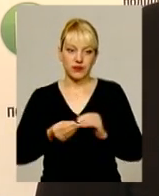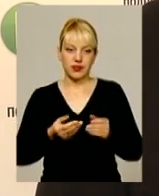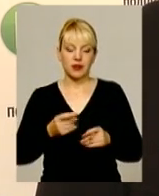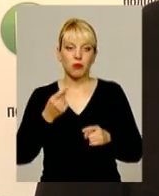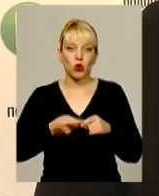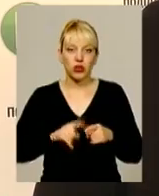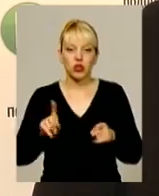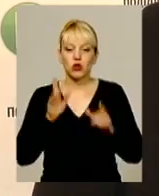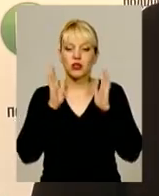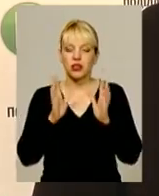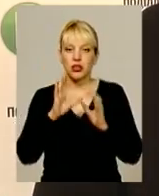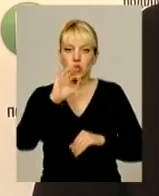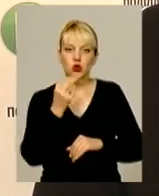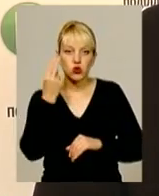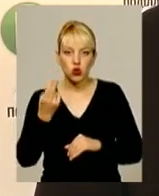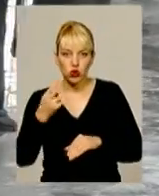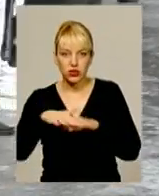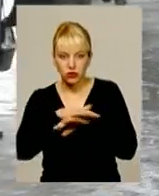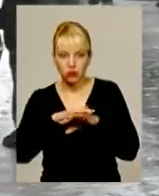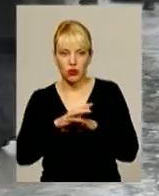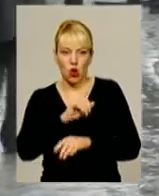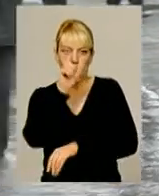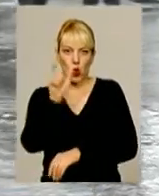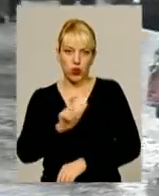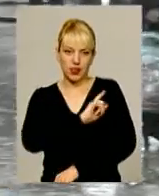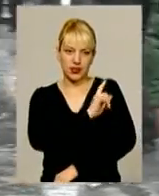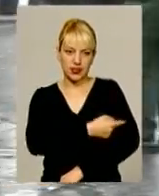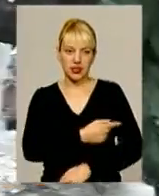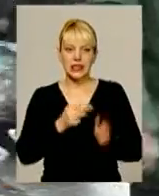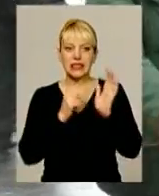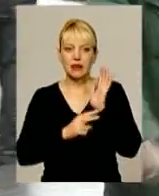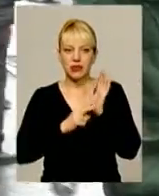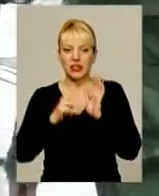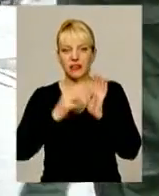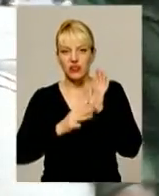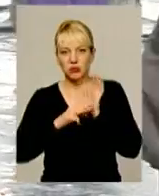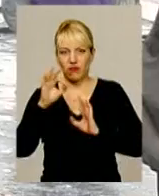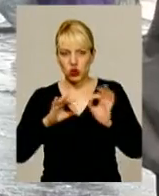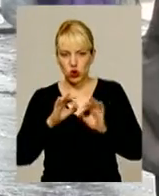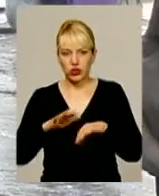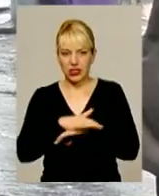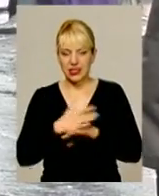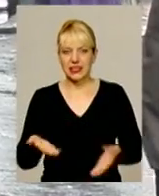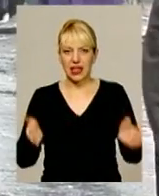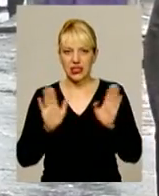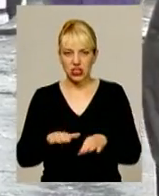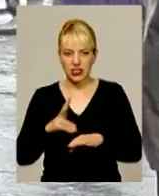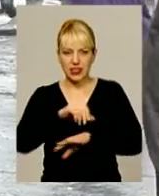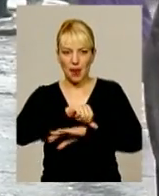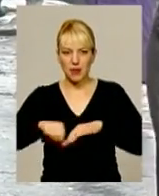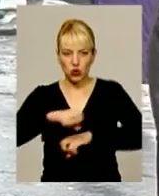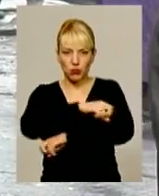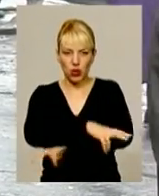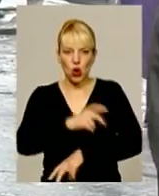тільки в соціумі людина сильна. Майже 80% населення України опинилося за межею бідності. Українська